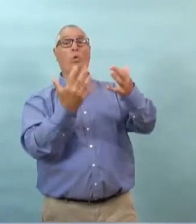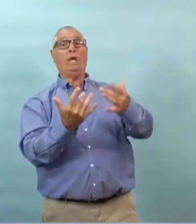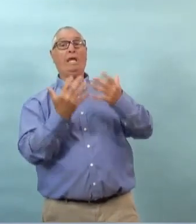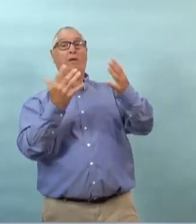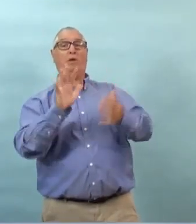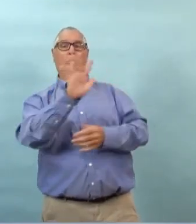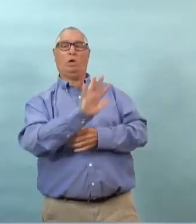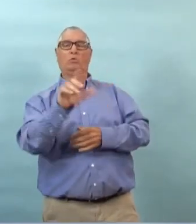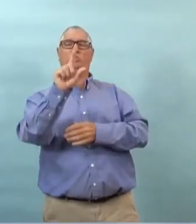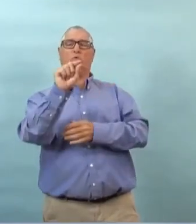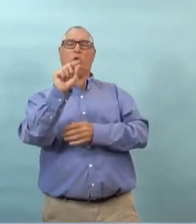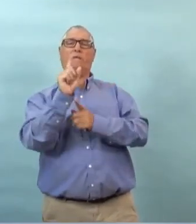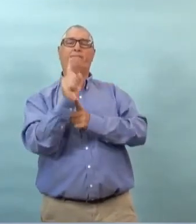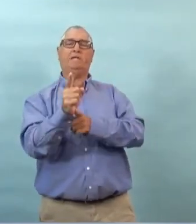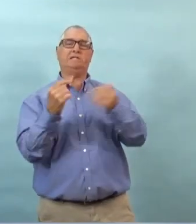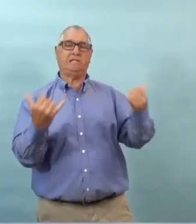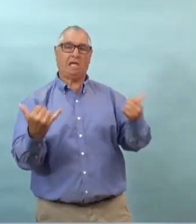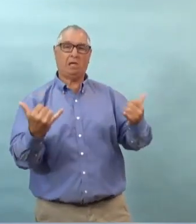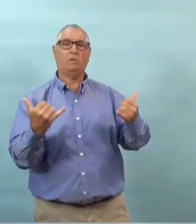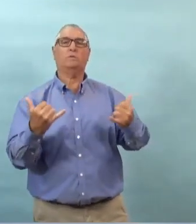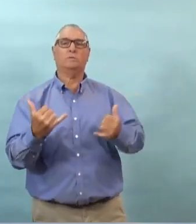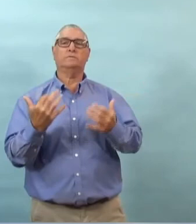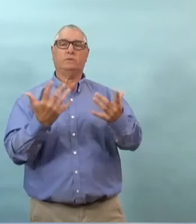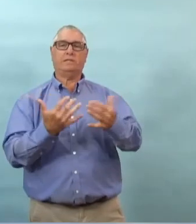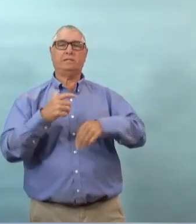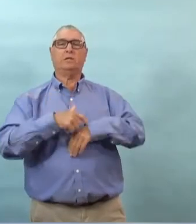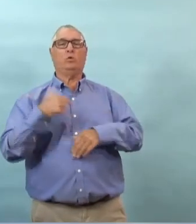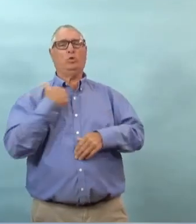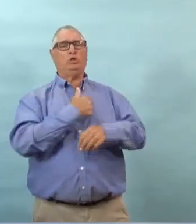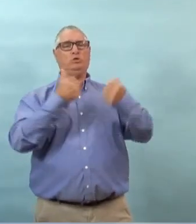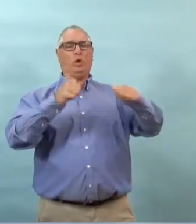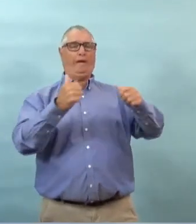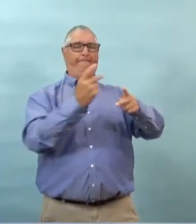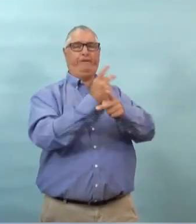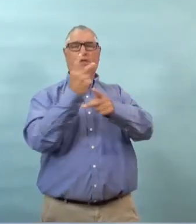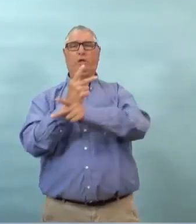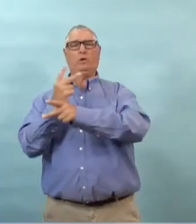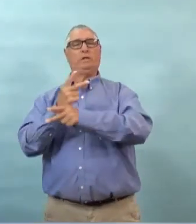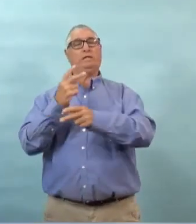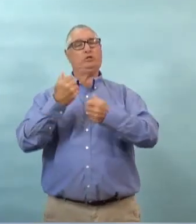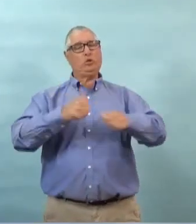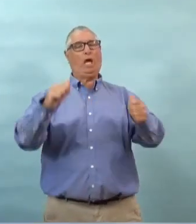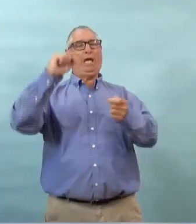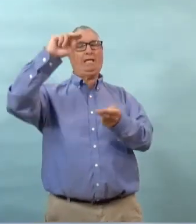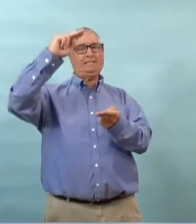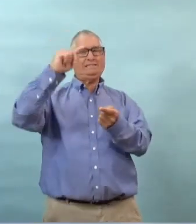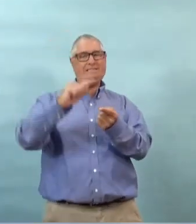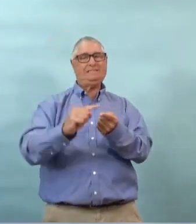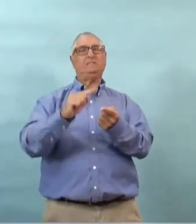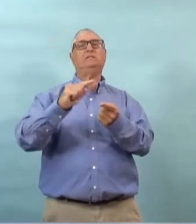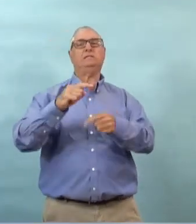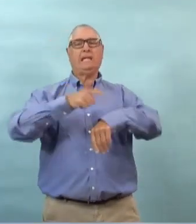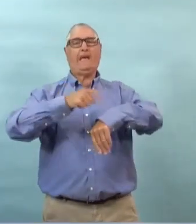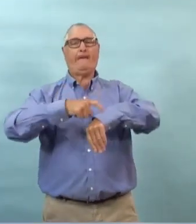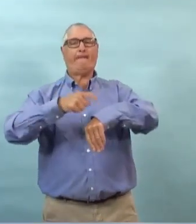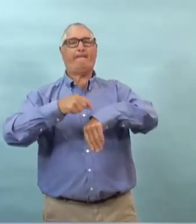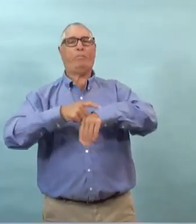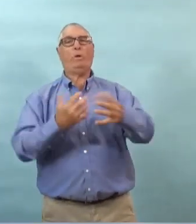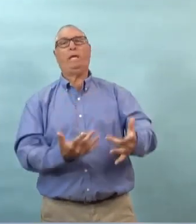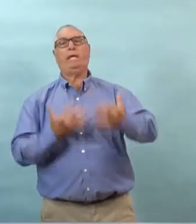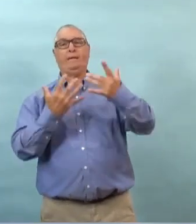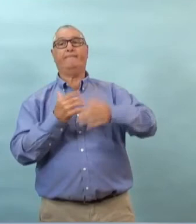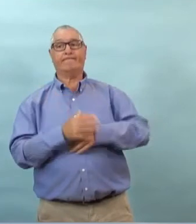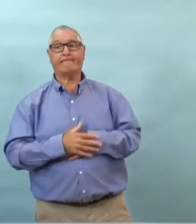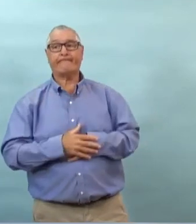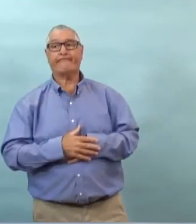des fois c'est moins d'inacare est une considération que nous sommes en train d'explorer peut-être qu'ils peuvent